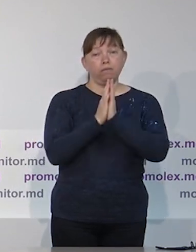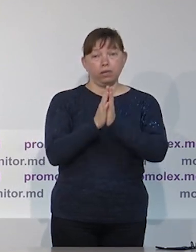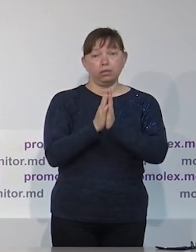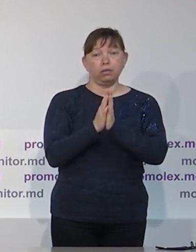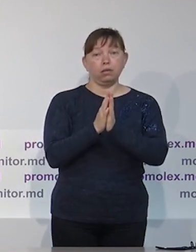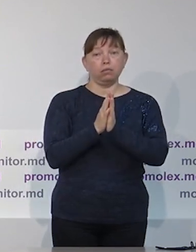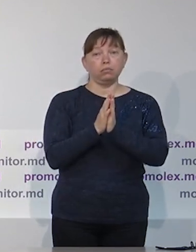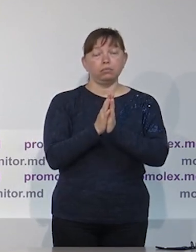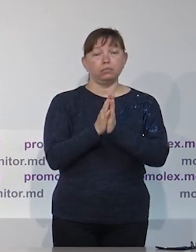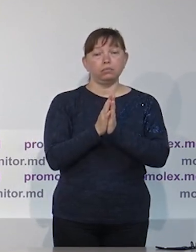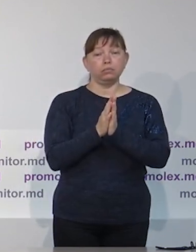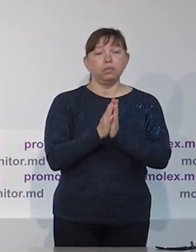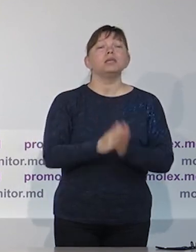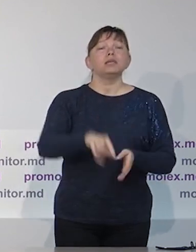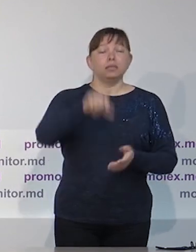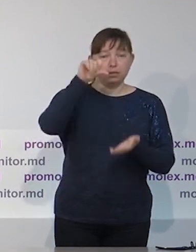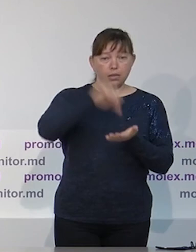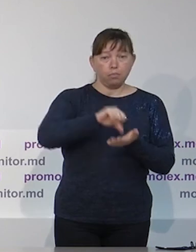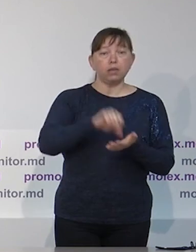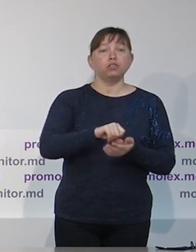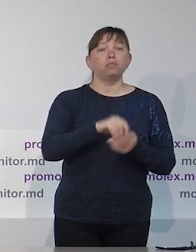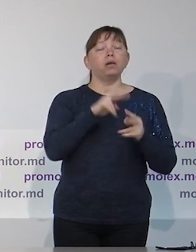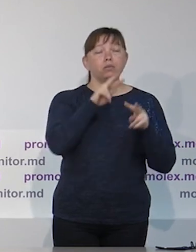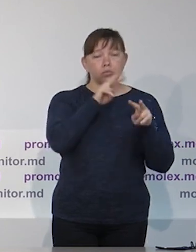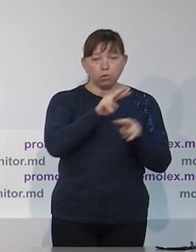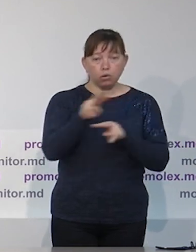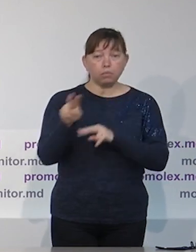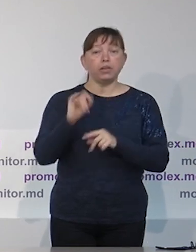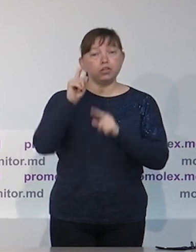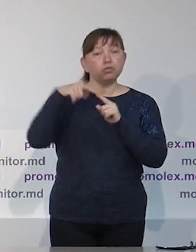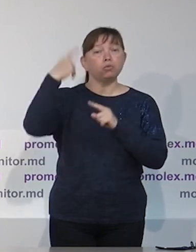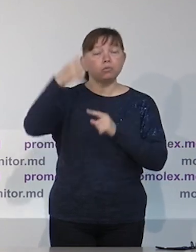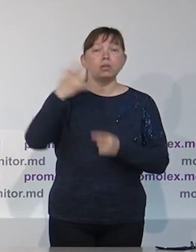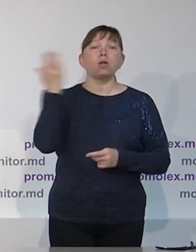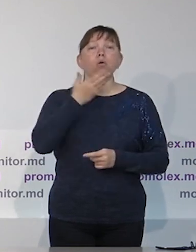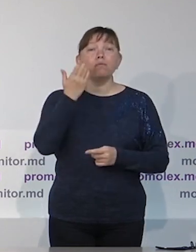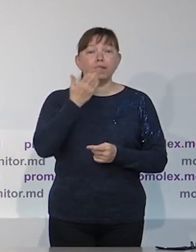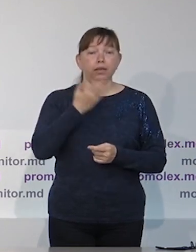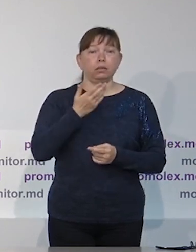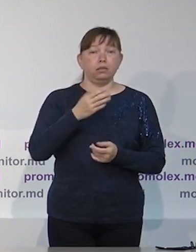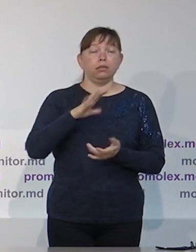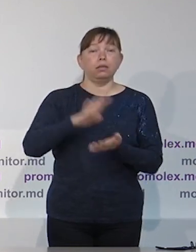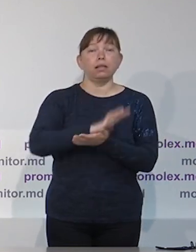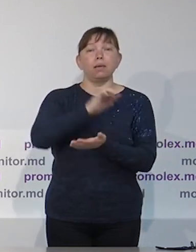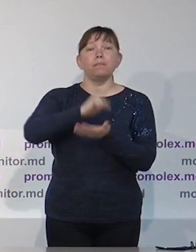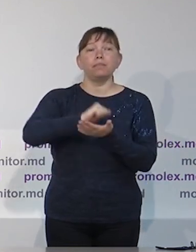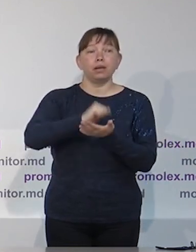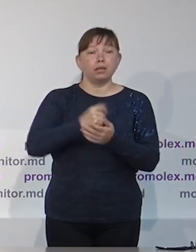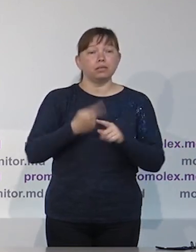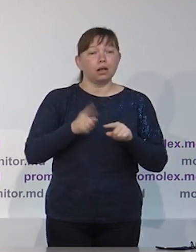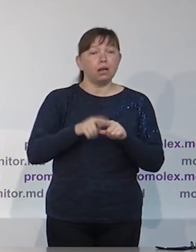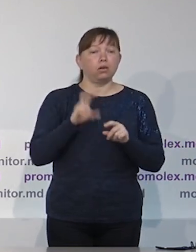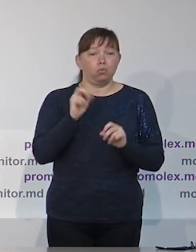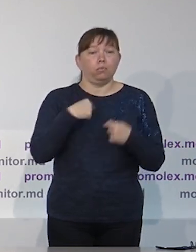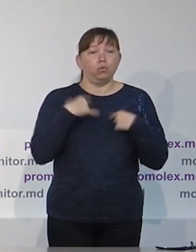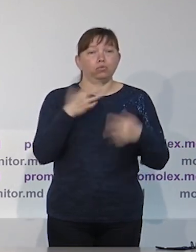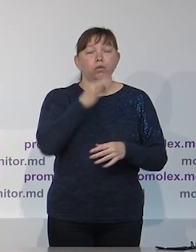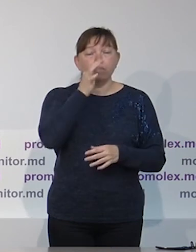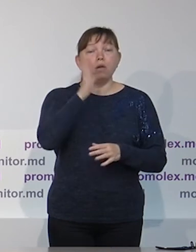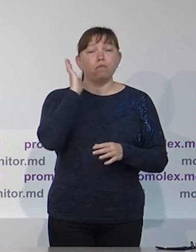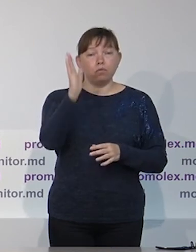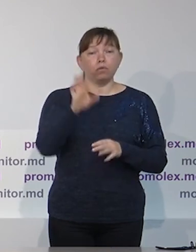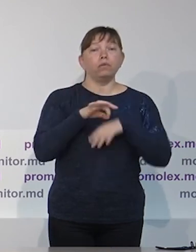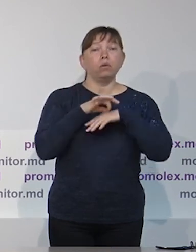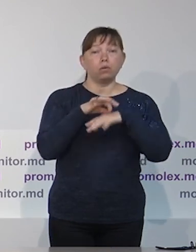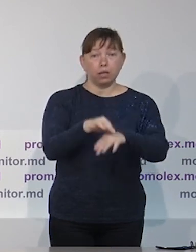то благодарю вас за внимание и призываю вас следить за нашими следующими